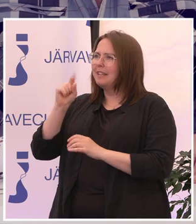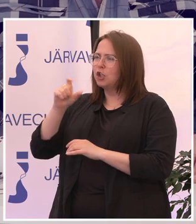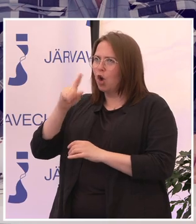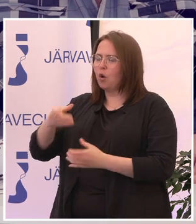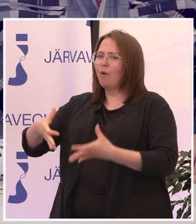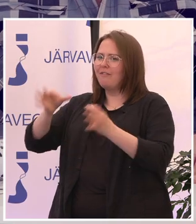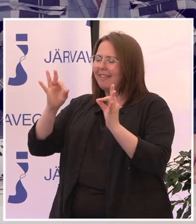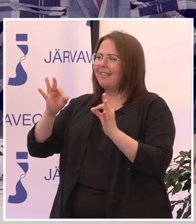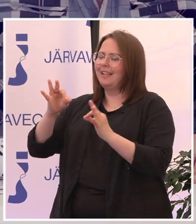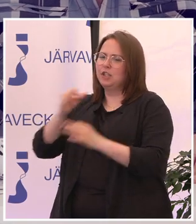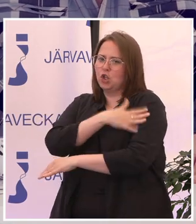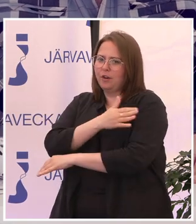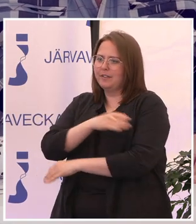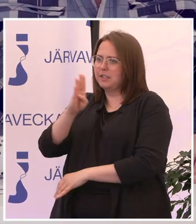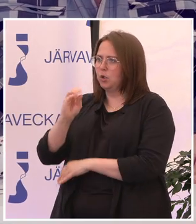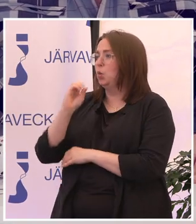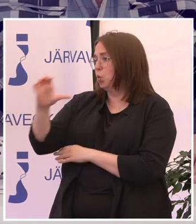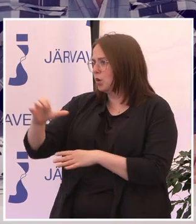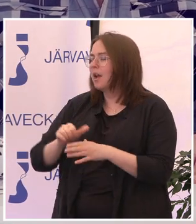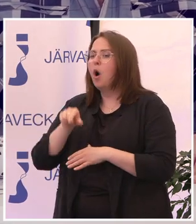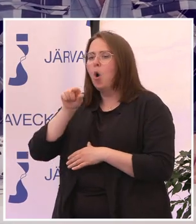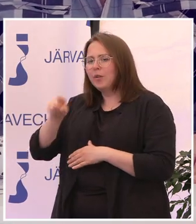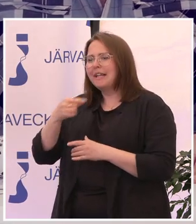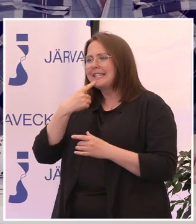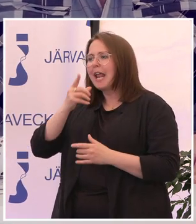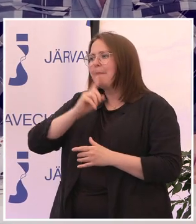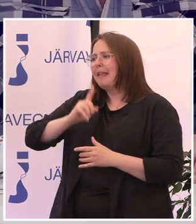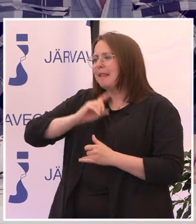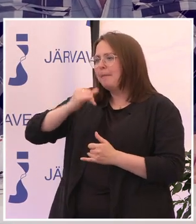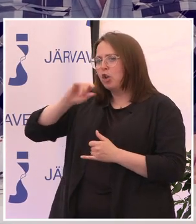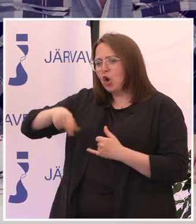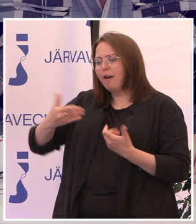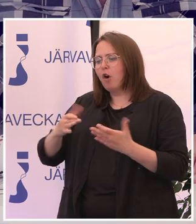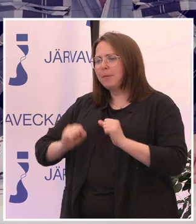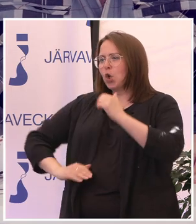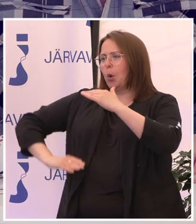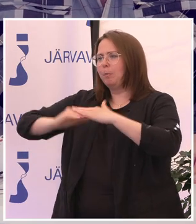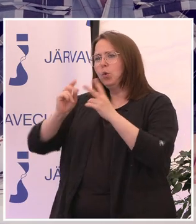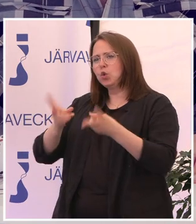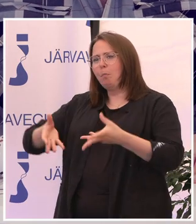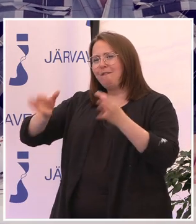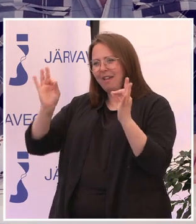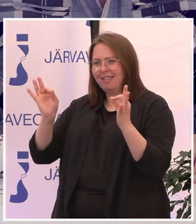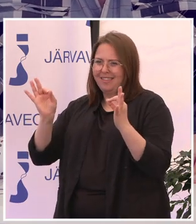Blandar alltihop det. Och den säger en minimikrav för vad man ska uppnå som offentlig. För att erbjuda